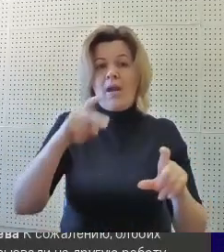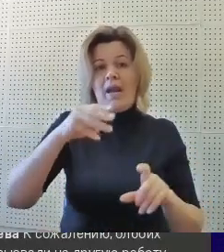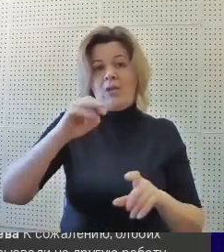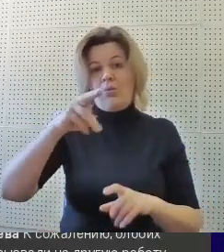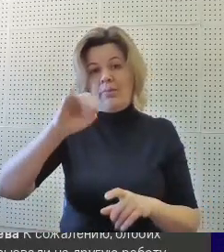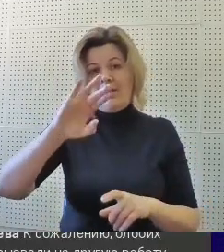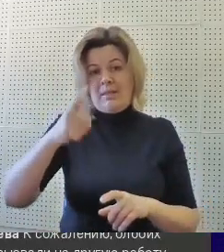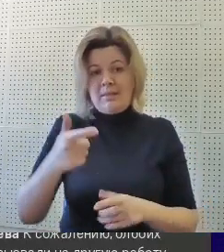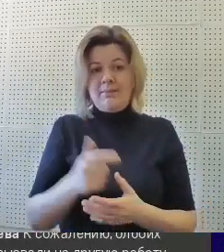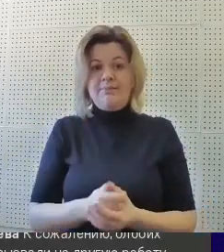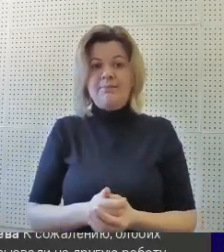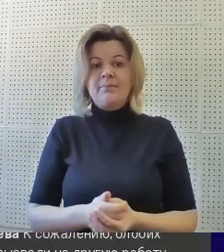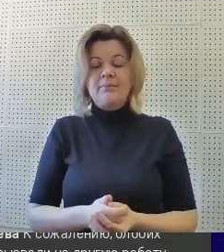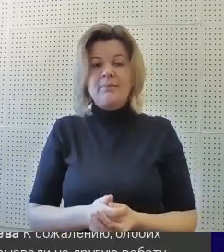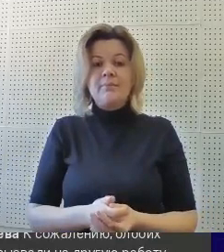летопись».